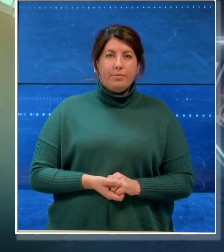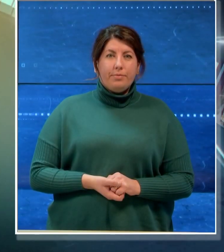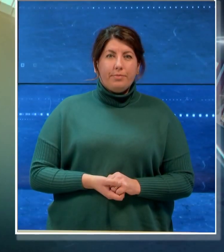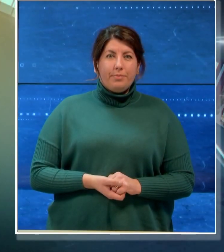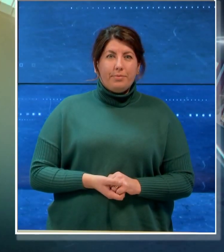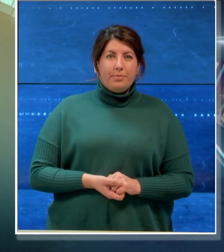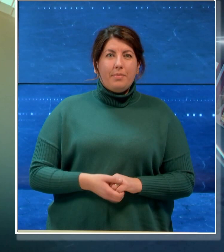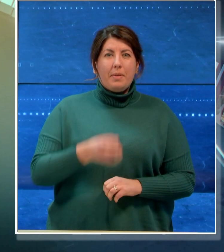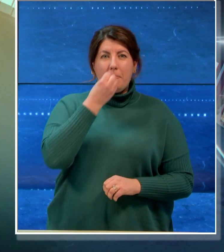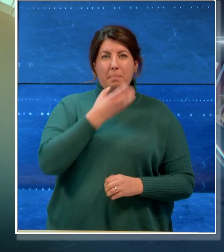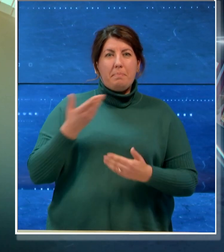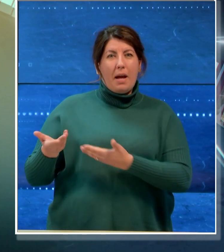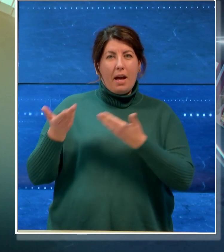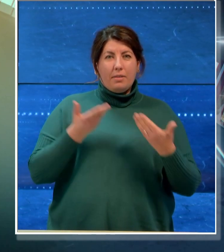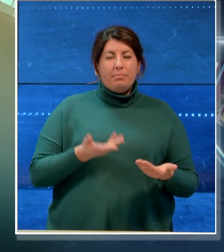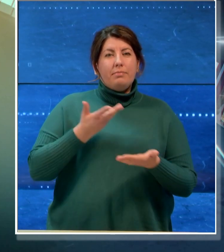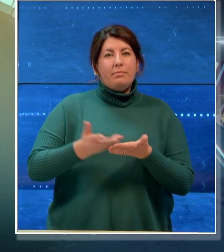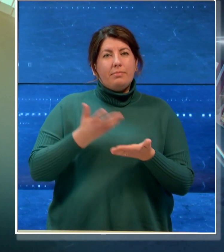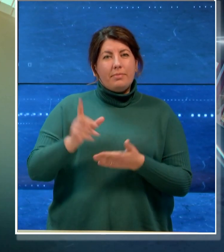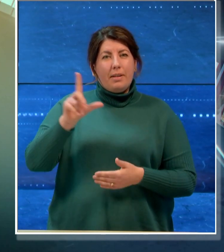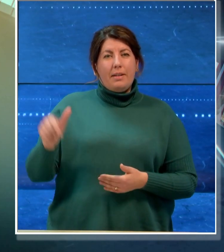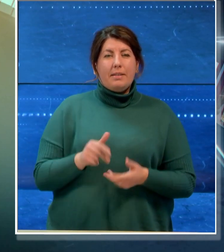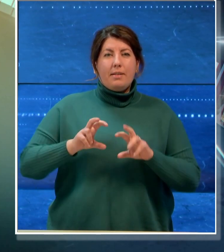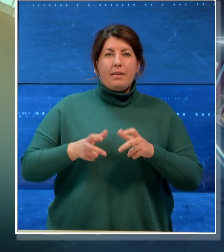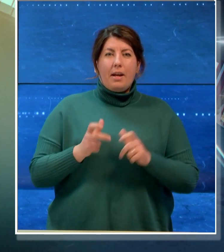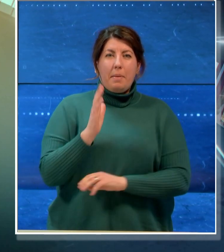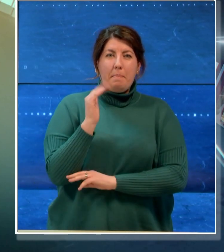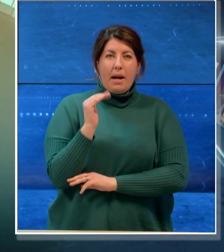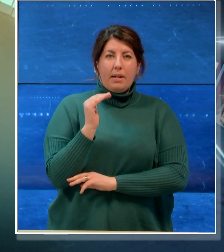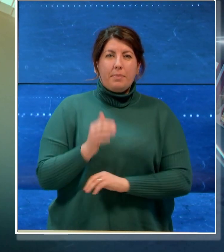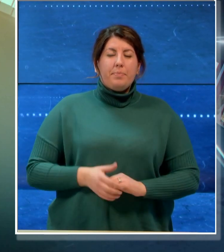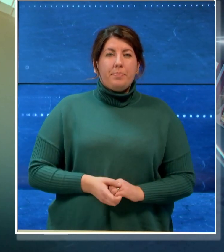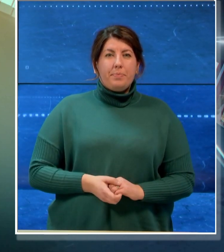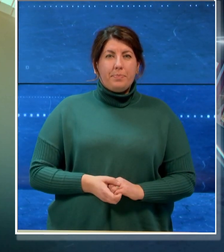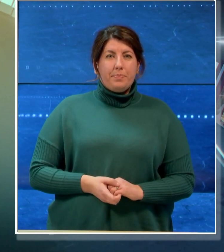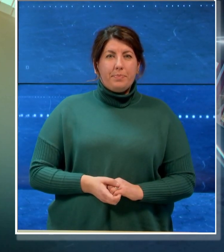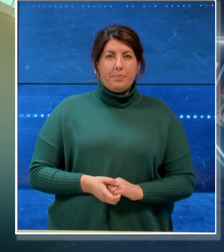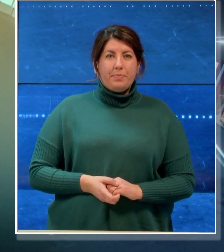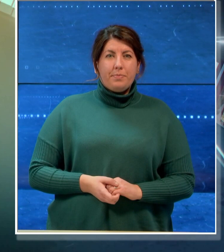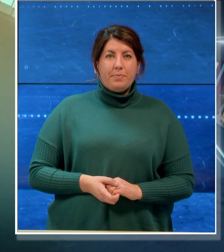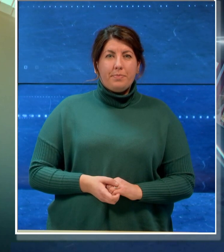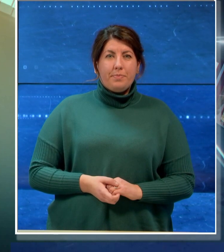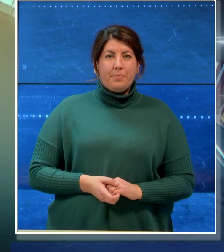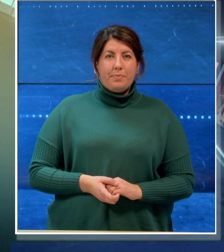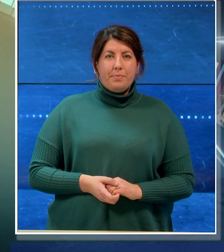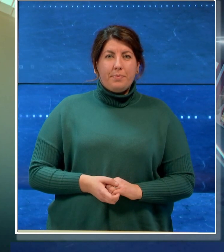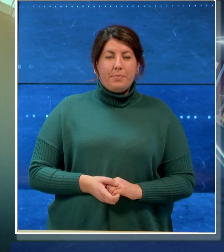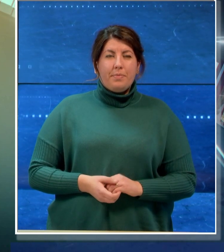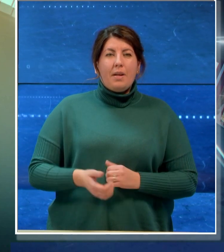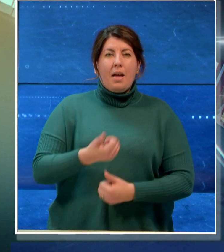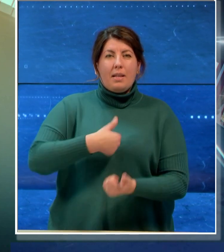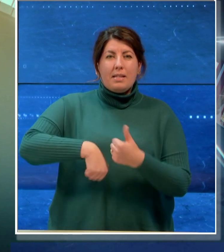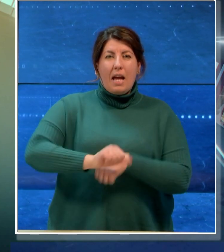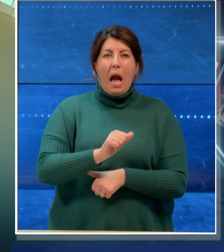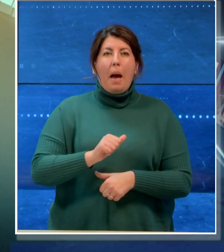Ben trovati con il TGLIS di Telebari. Scambio elettorale